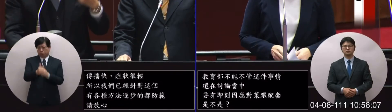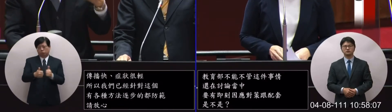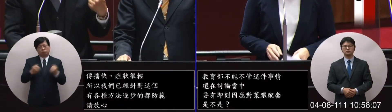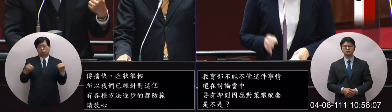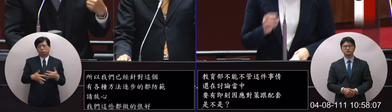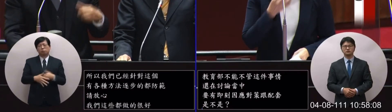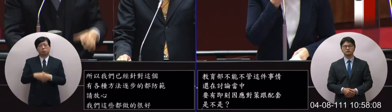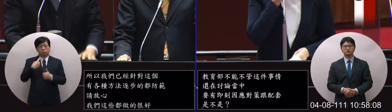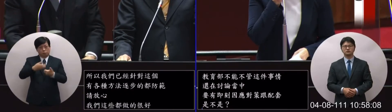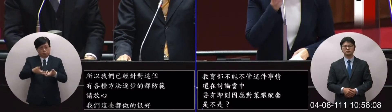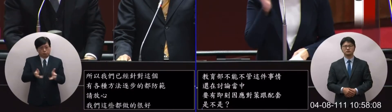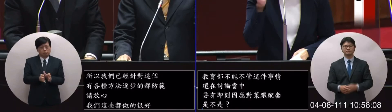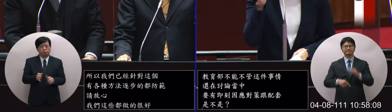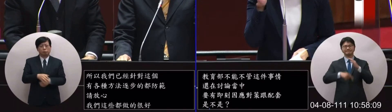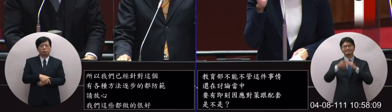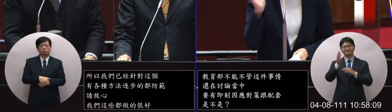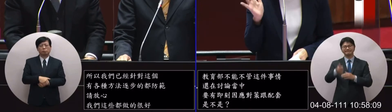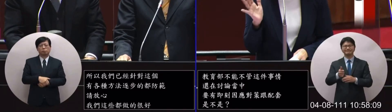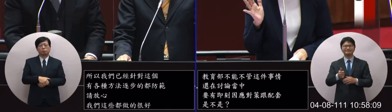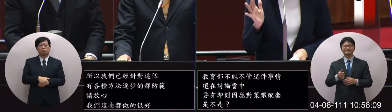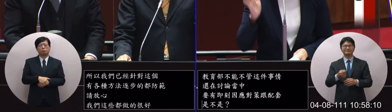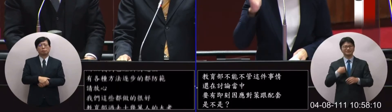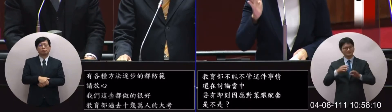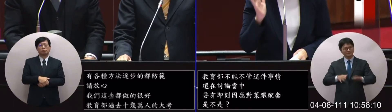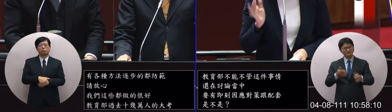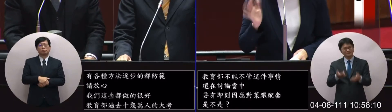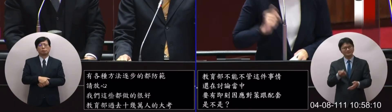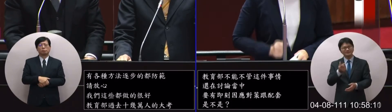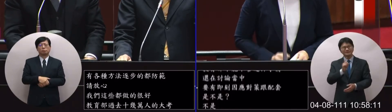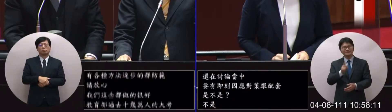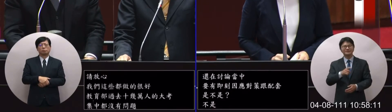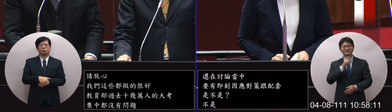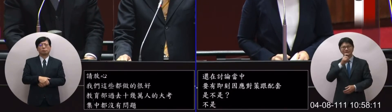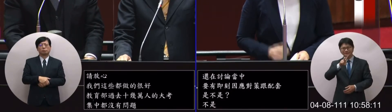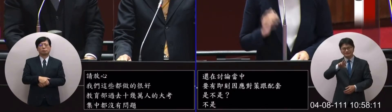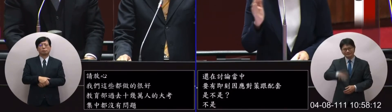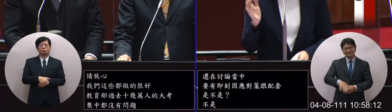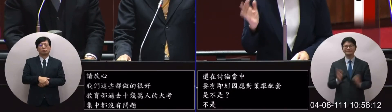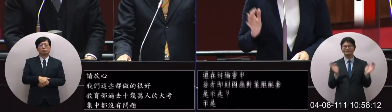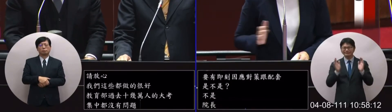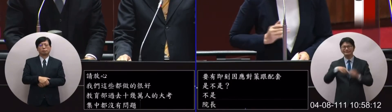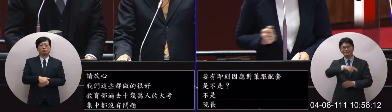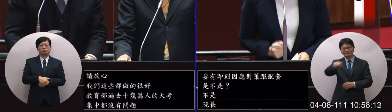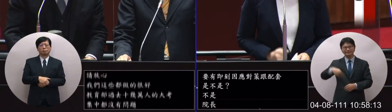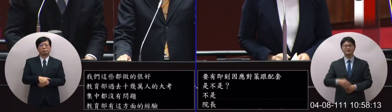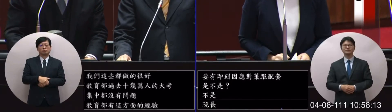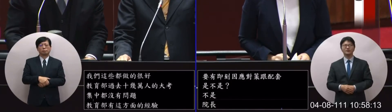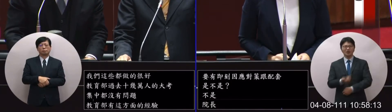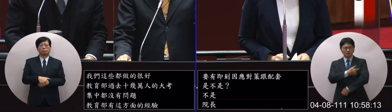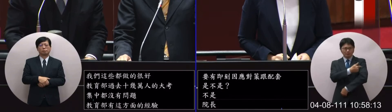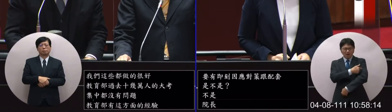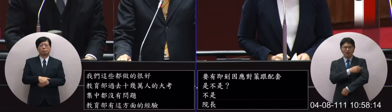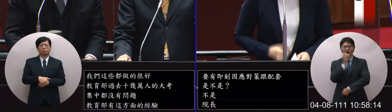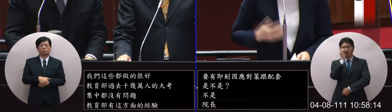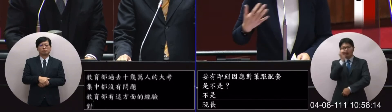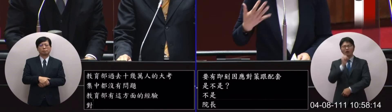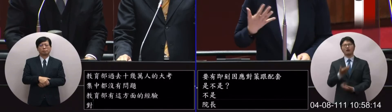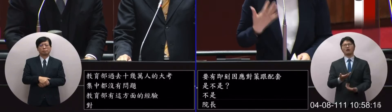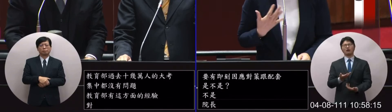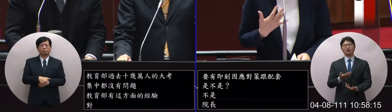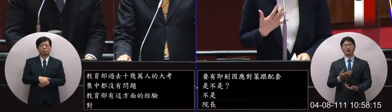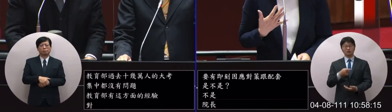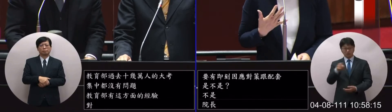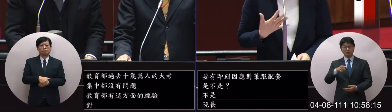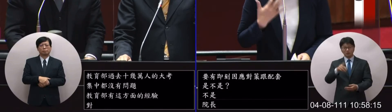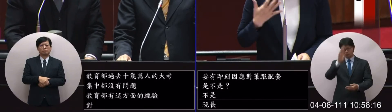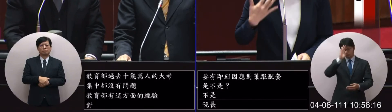問題教育部有這方面今天院我們強調的是12歲以下的孩子因為12歲以下還是沒有打疫苗啊現在他們